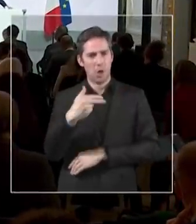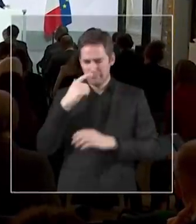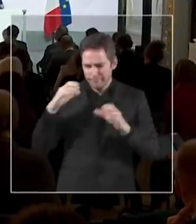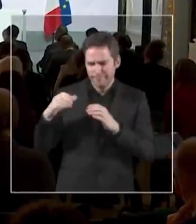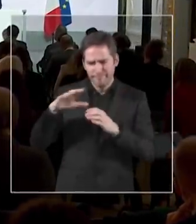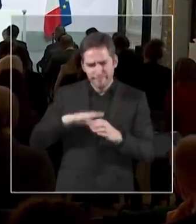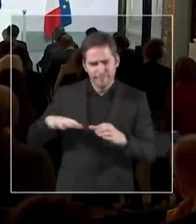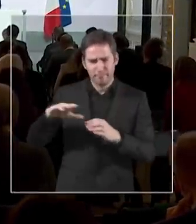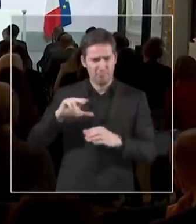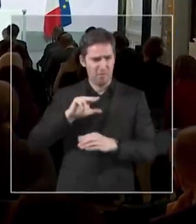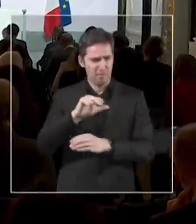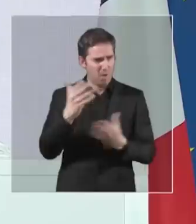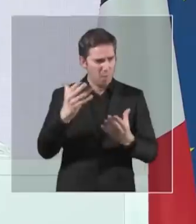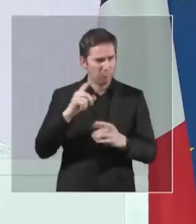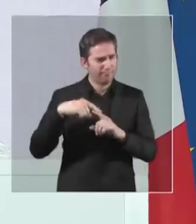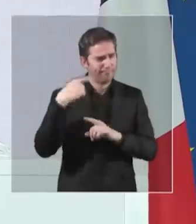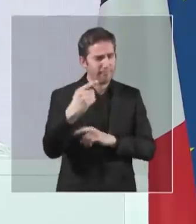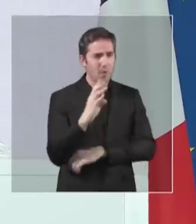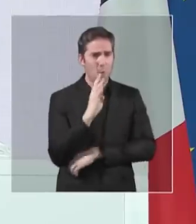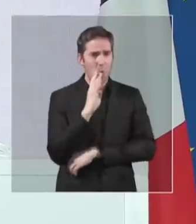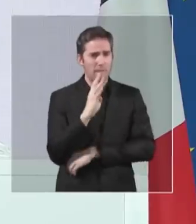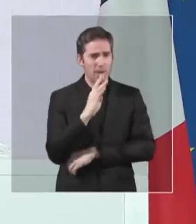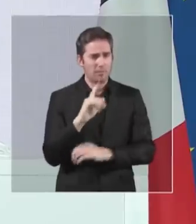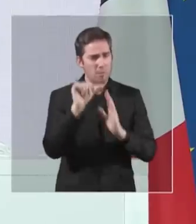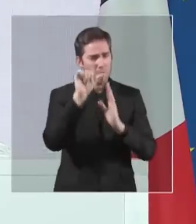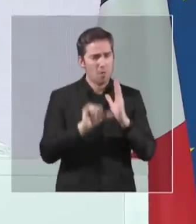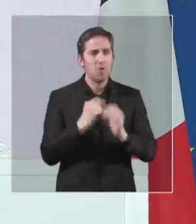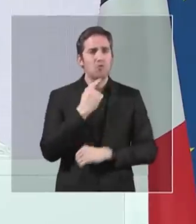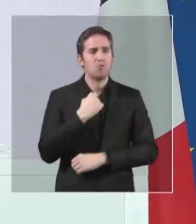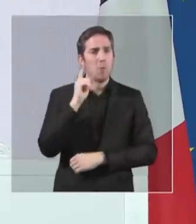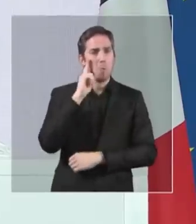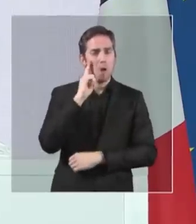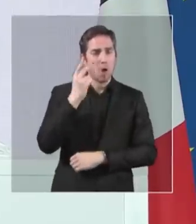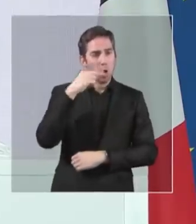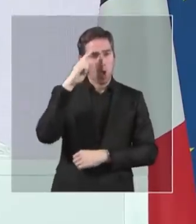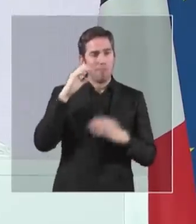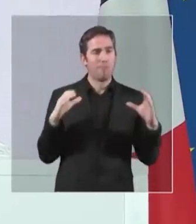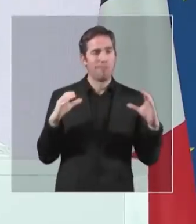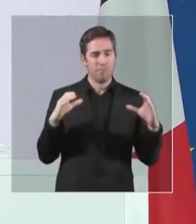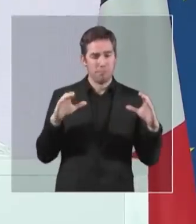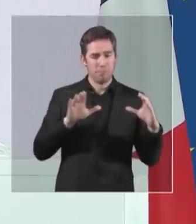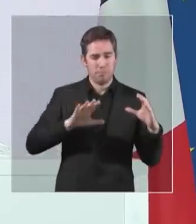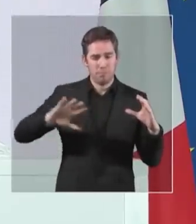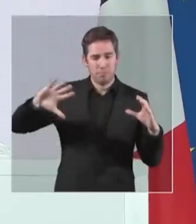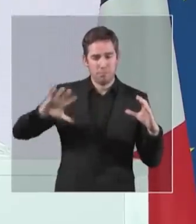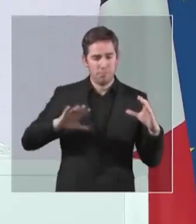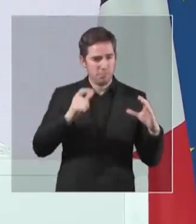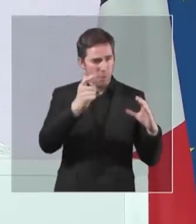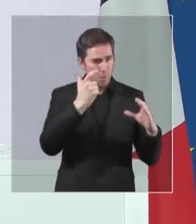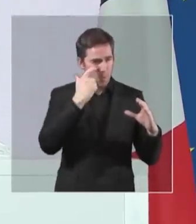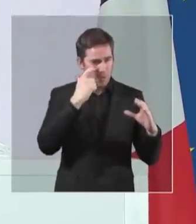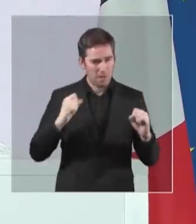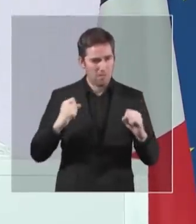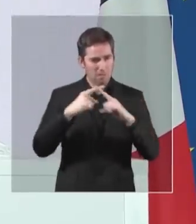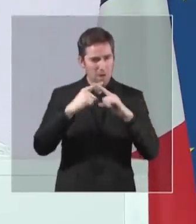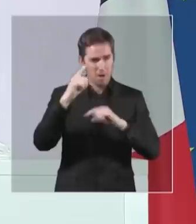sur les Balkans occidentaux. Parce que plus qu'un voisinage, les Balkans sont au cœur de l'Europe et il suffit de regarder une carte, il suffit de regarder notre histoire.